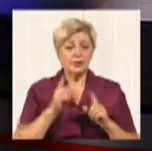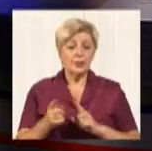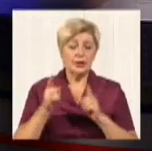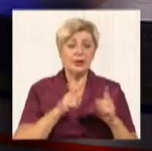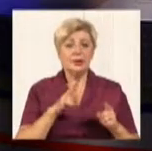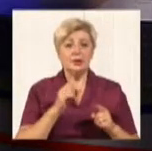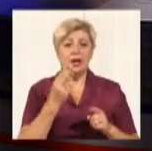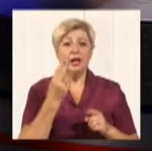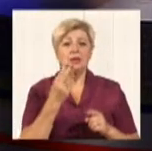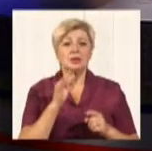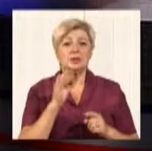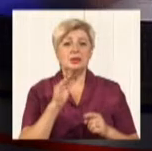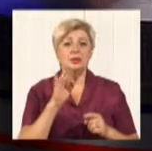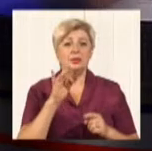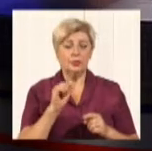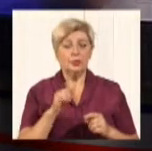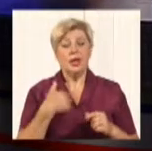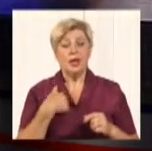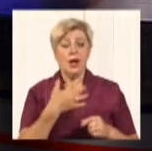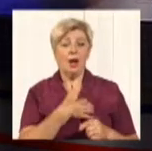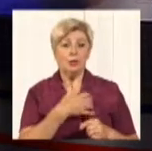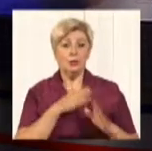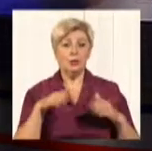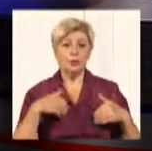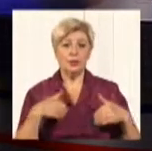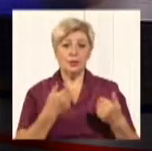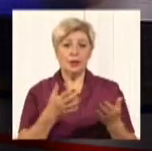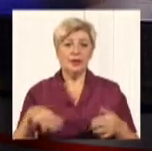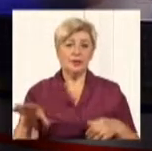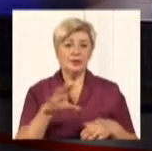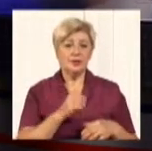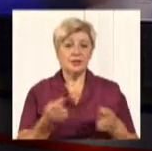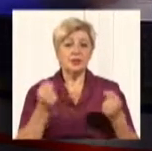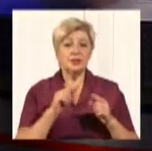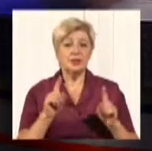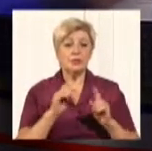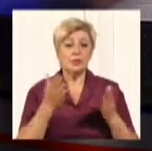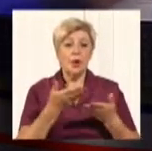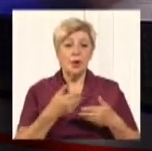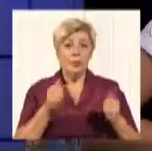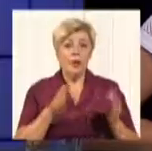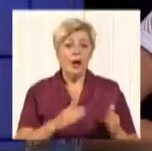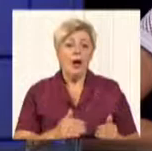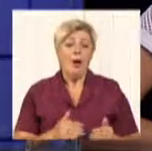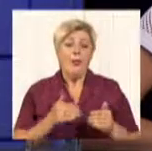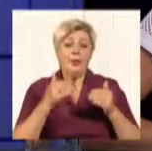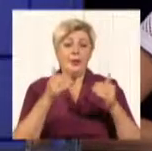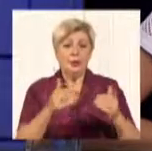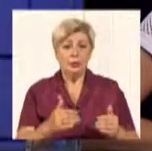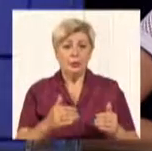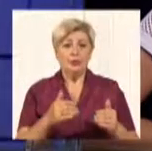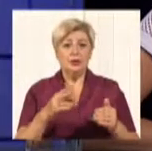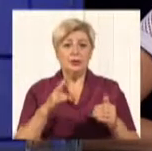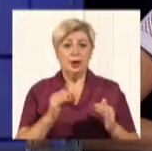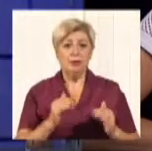Ну, по-перше, я хочу привітати всіх з тим, що ми переходимо на інший щабель технічний,